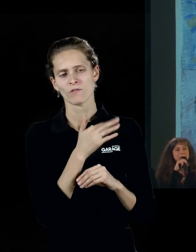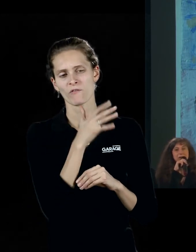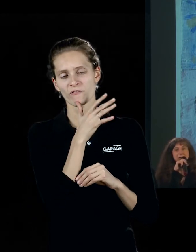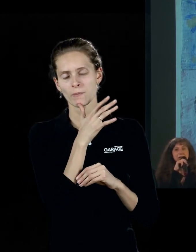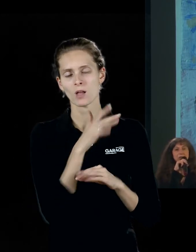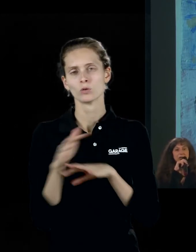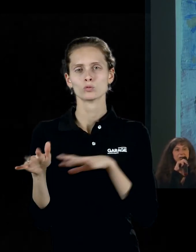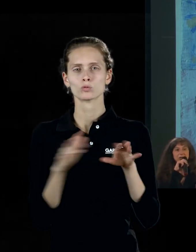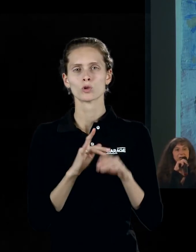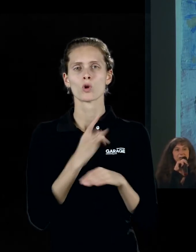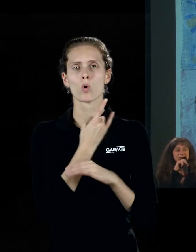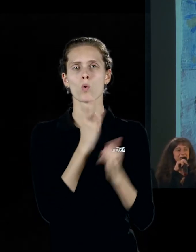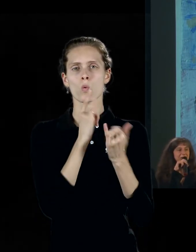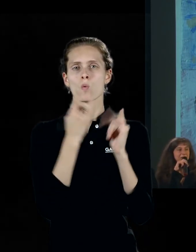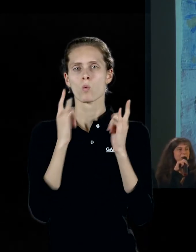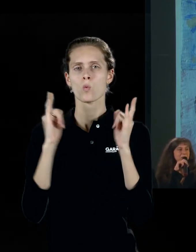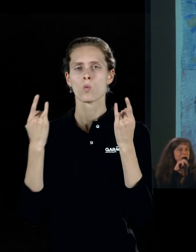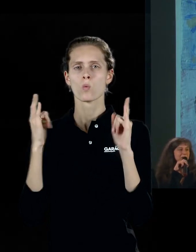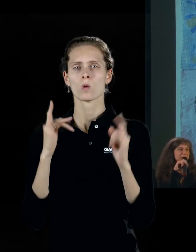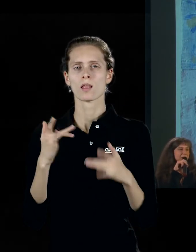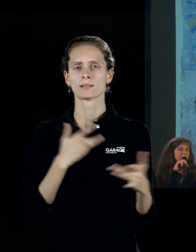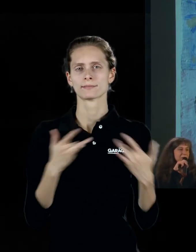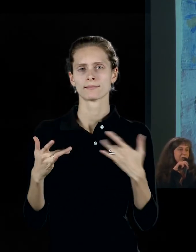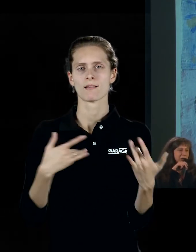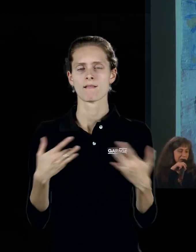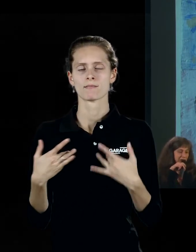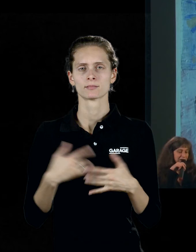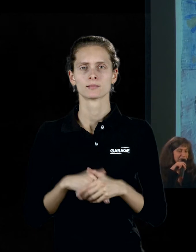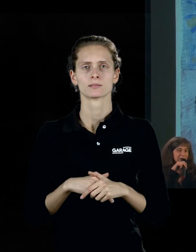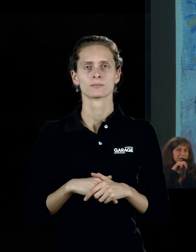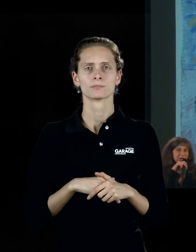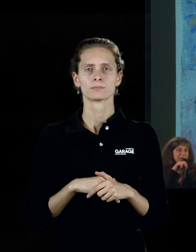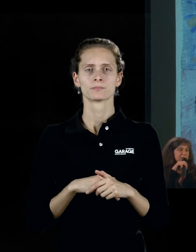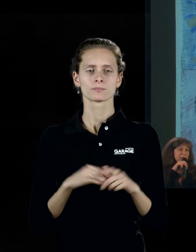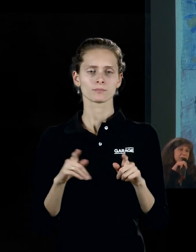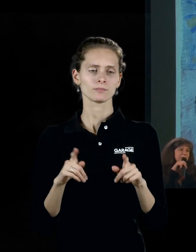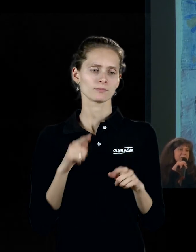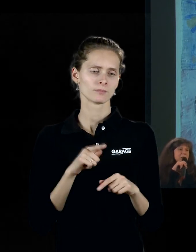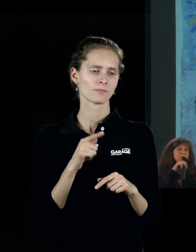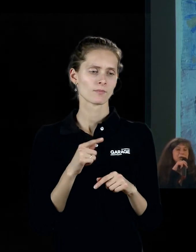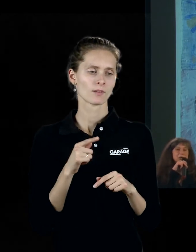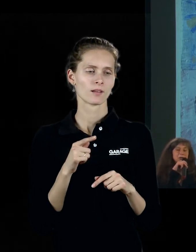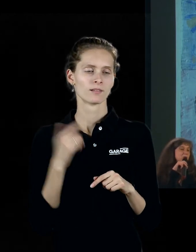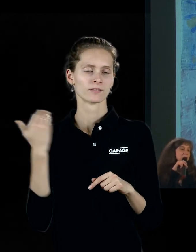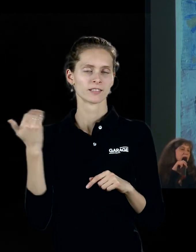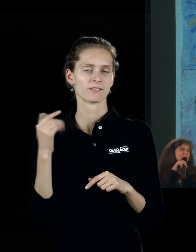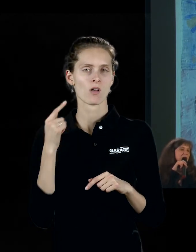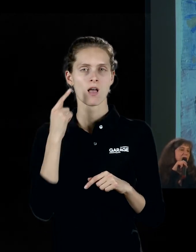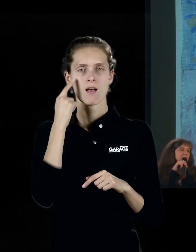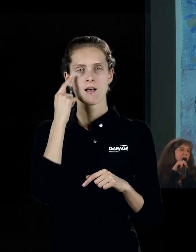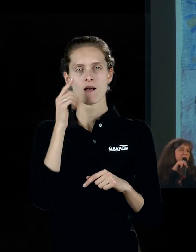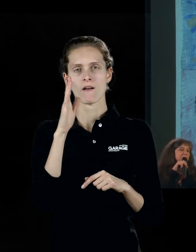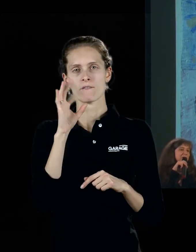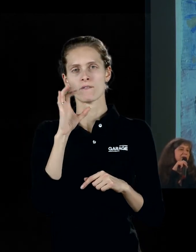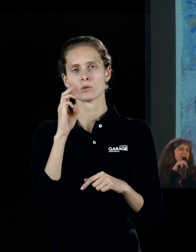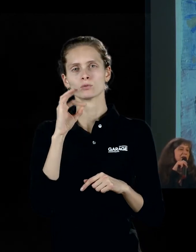кукольного театра, некого цирка, представления кукольного театра. Вот такие азиатские восточные фокусники, наверное,